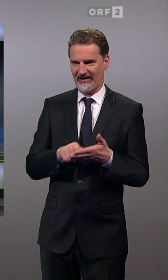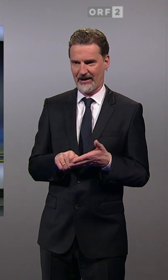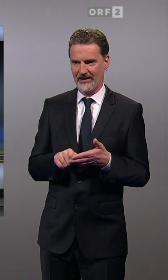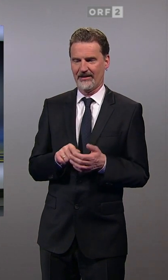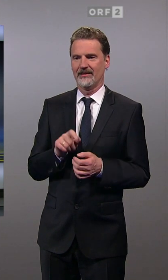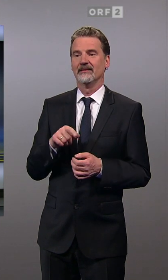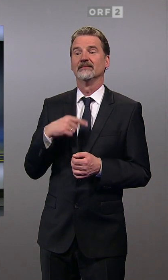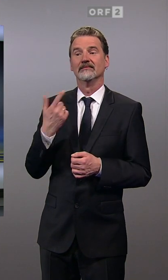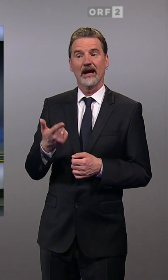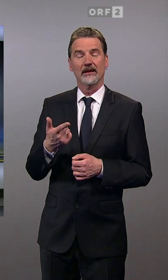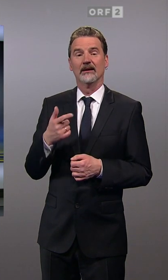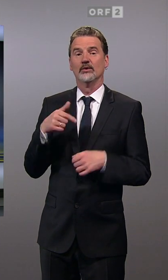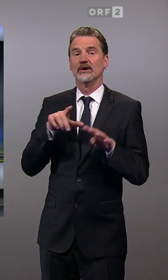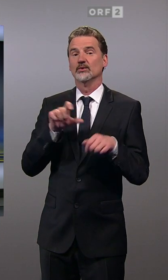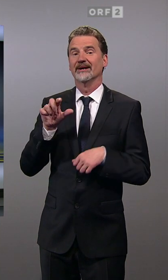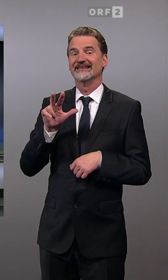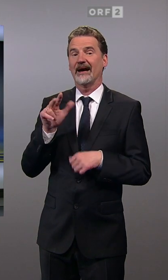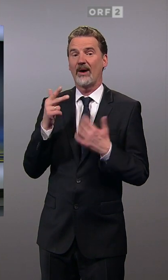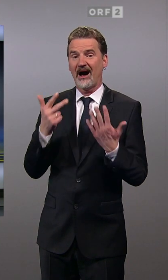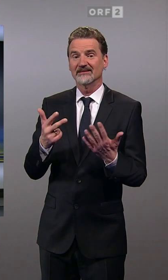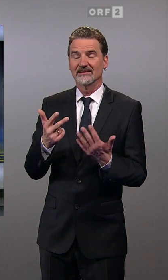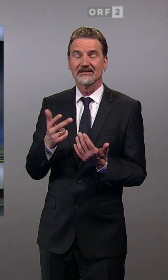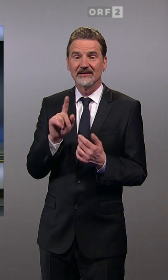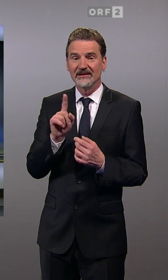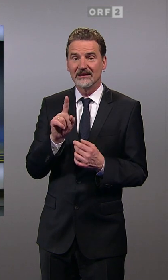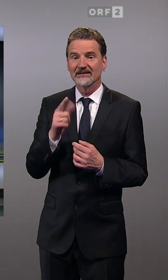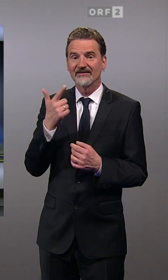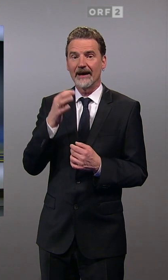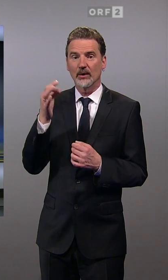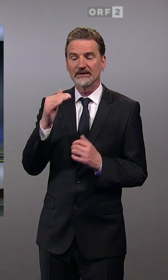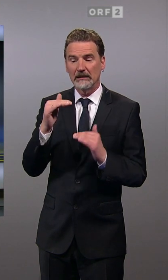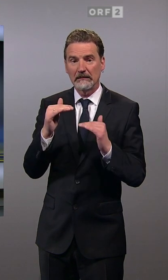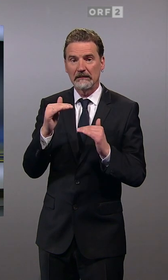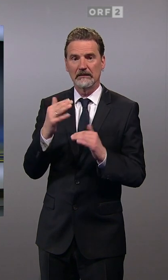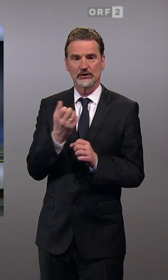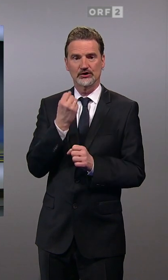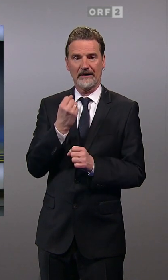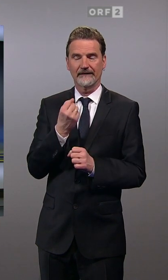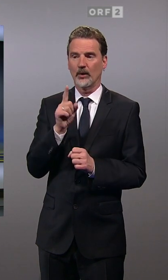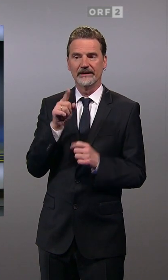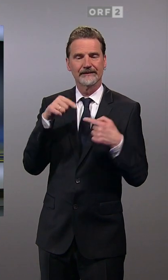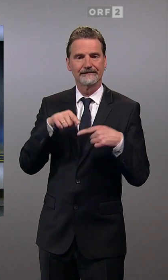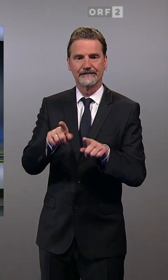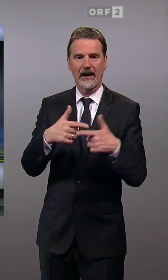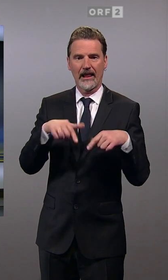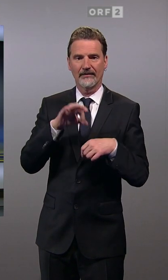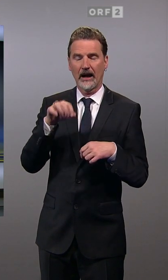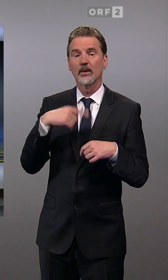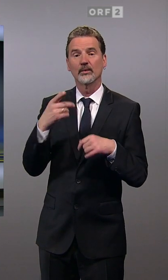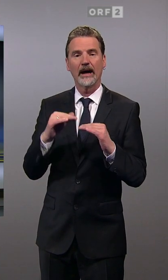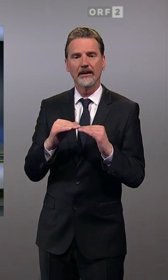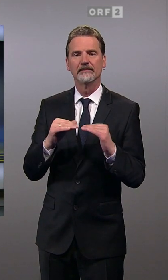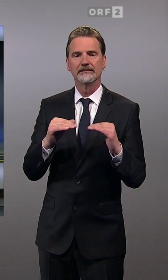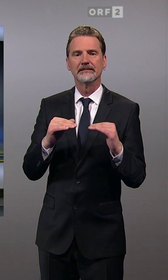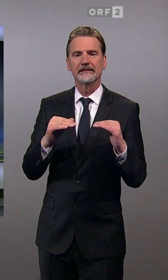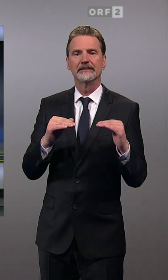angetreten ist. 83 überhaupt, nicht einmal 2 Prozent erreicht, daher auch nicht in den Landtag gekommen. Und in weiterer Folge dann